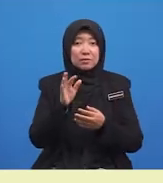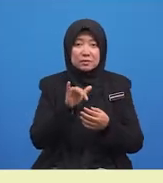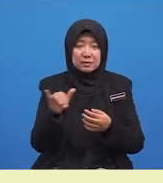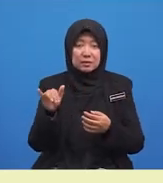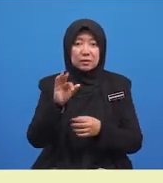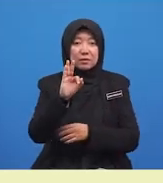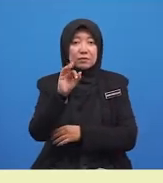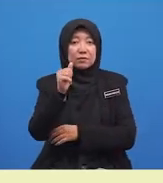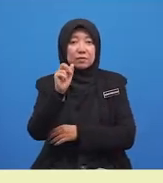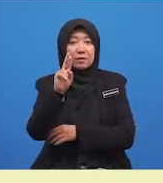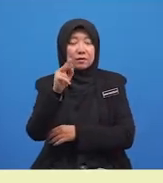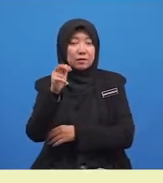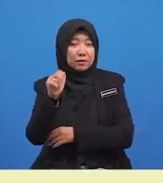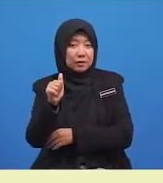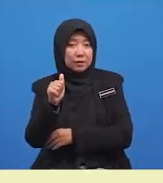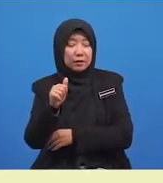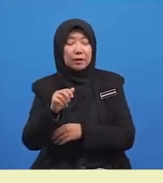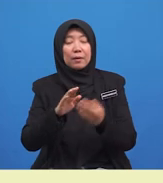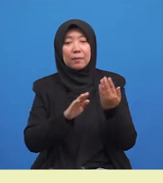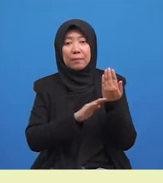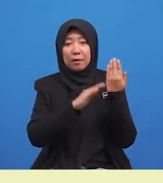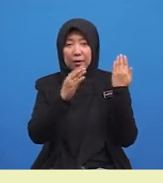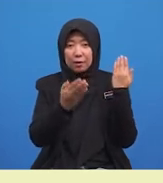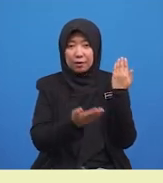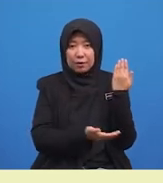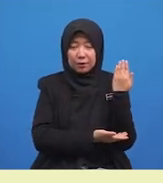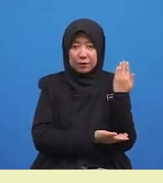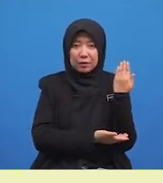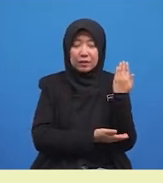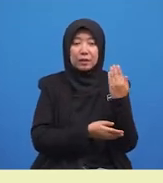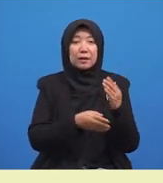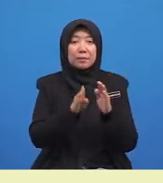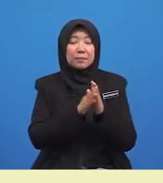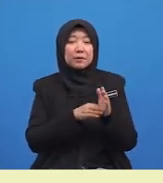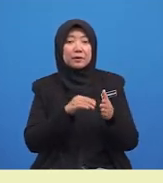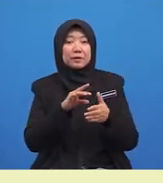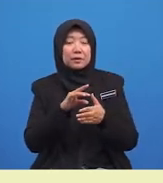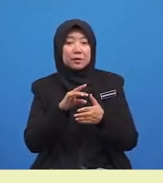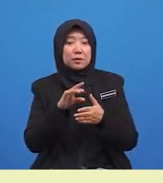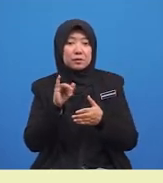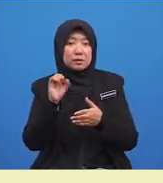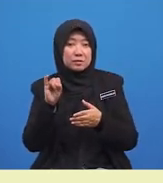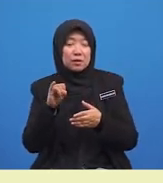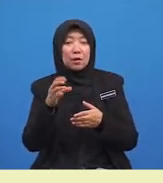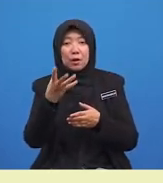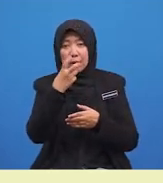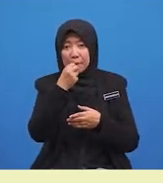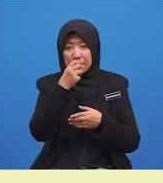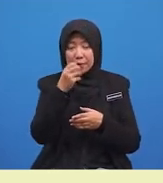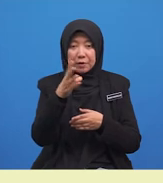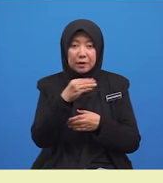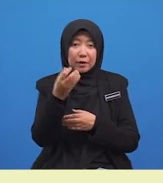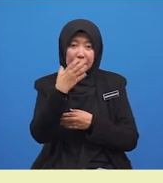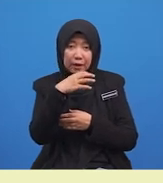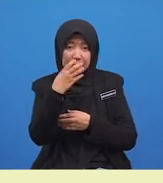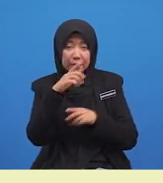Farhana, bakul, berisi buah limau dan apel, Kelas 5 Ilit